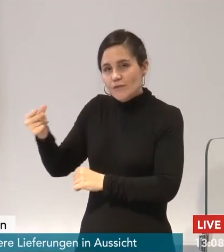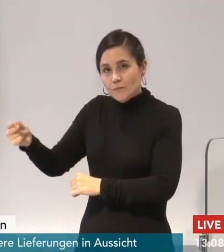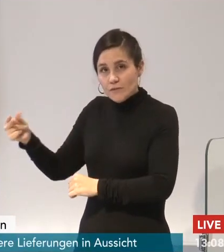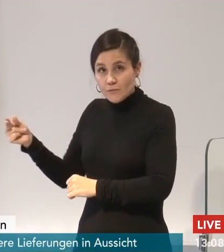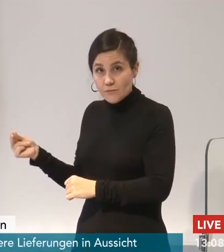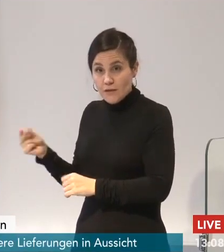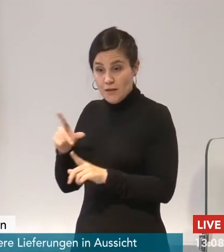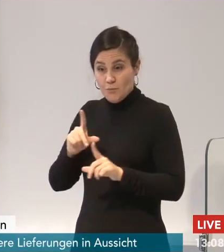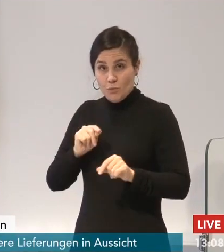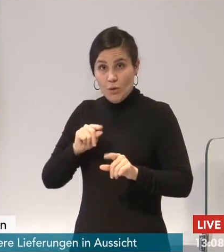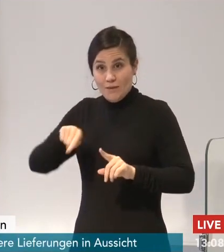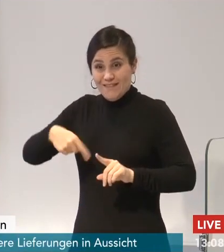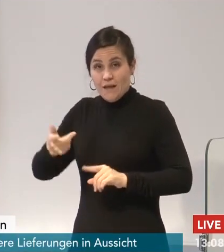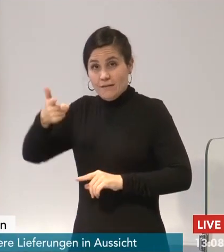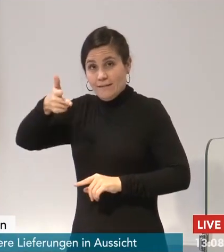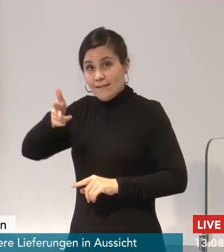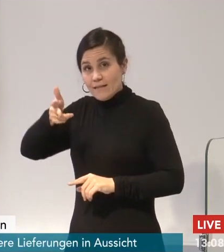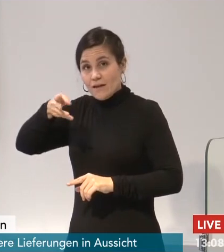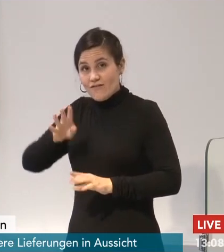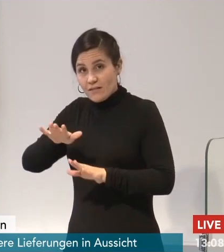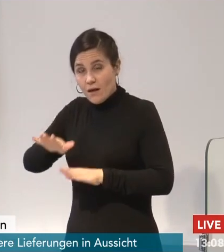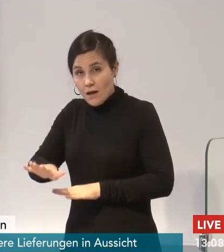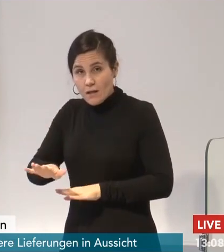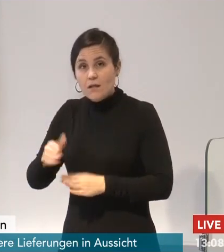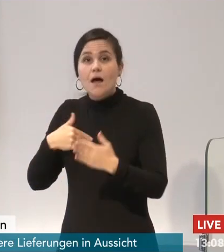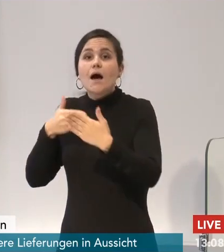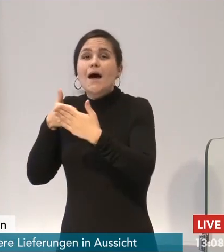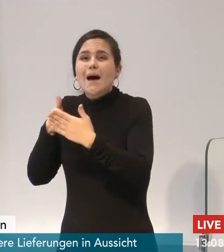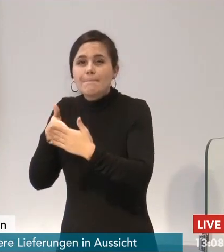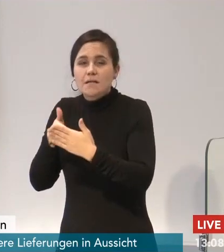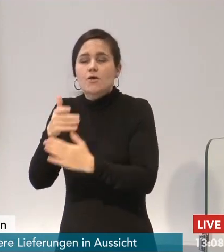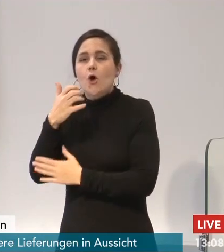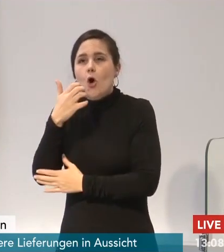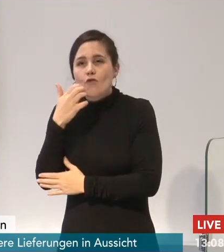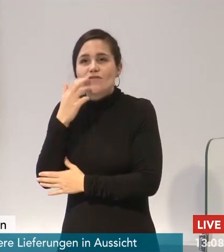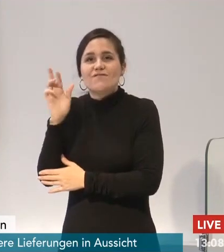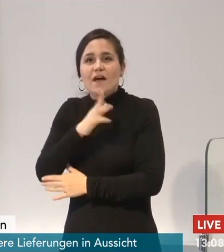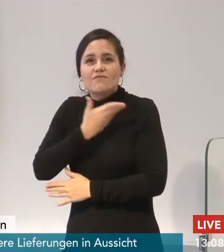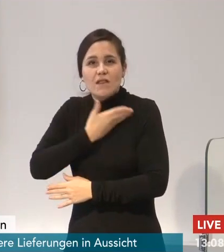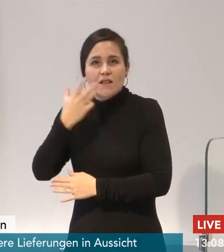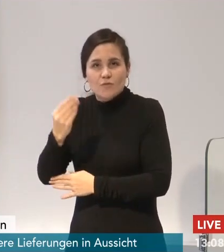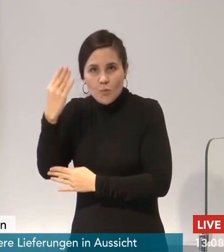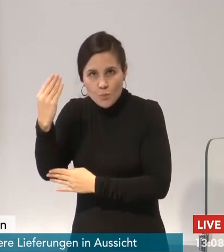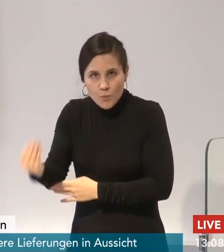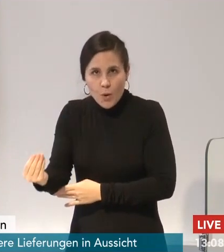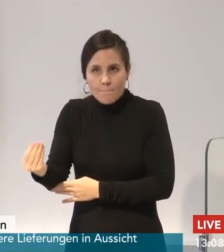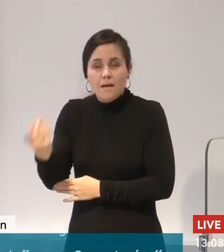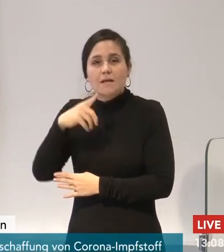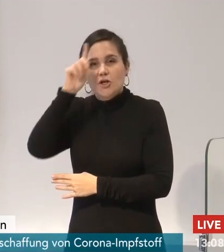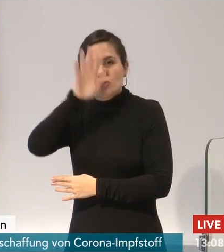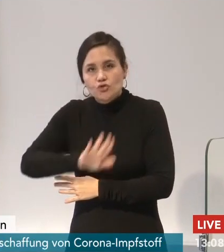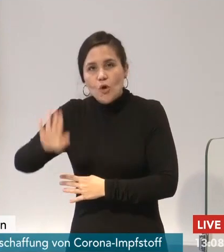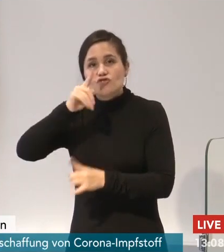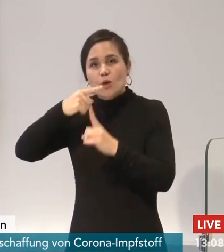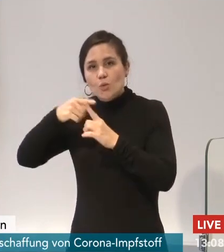besteht, dass an seinem Ende allen impfwilligen Menschen in Deutschland und in Niedersachsen ein Impfangebot unterbreitet